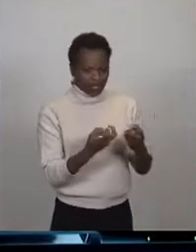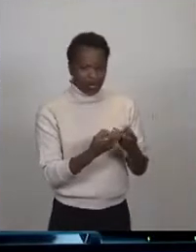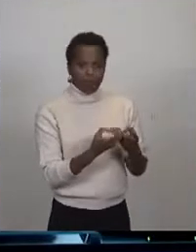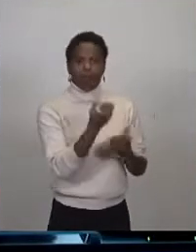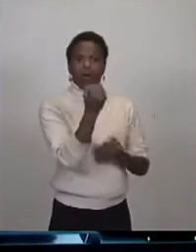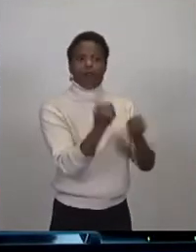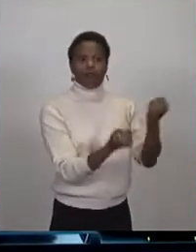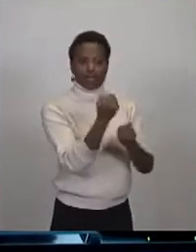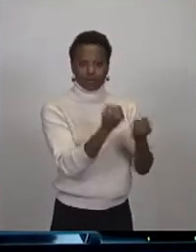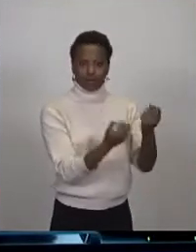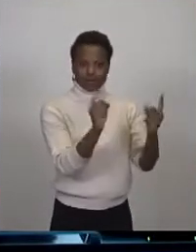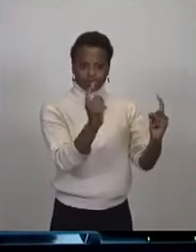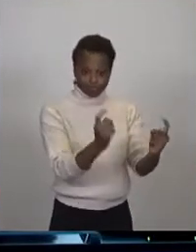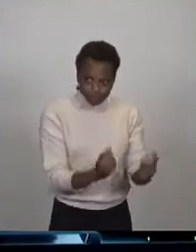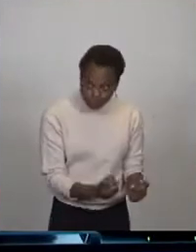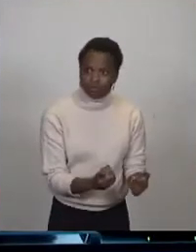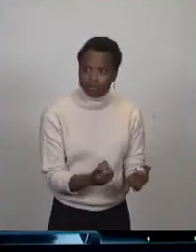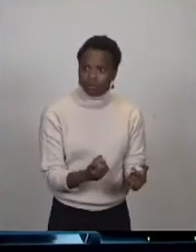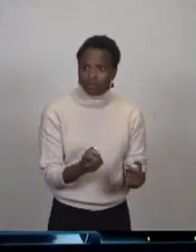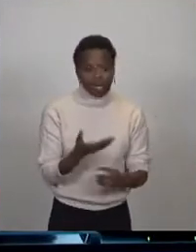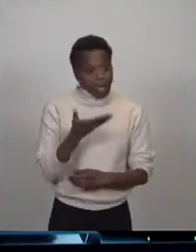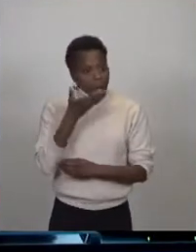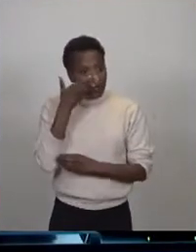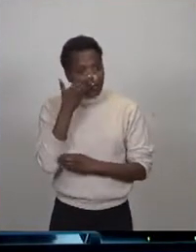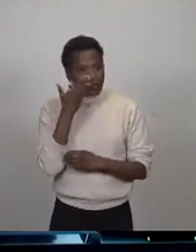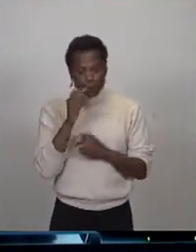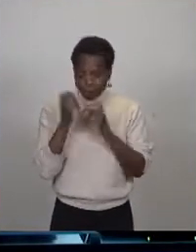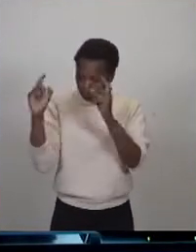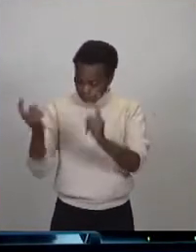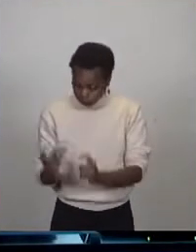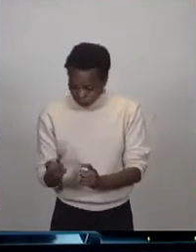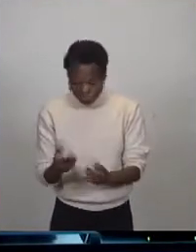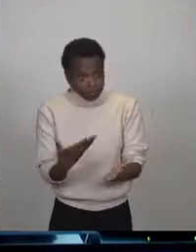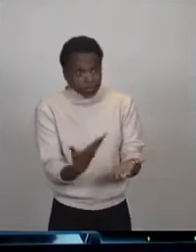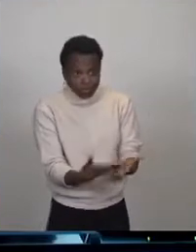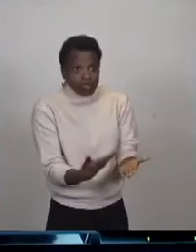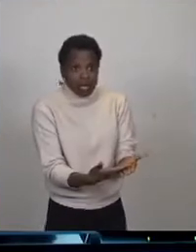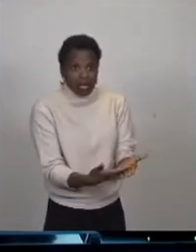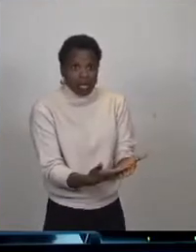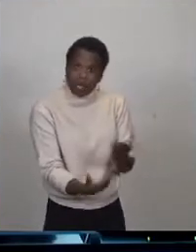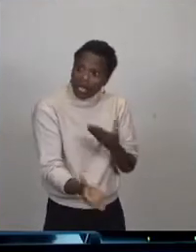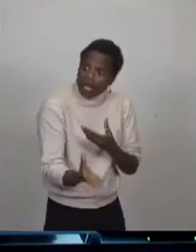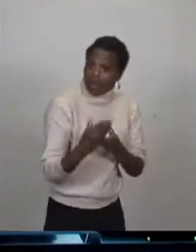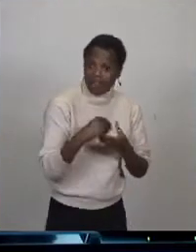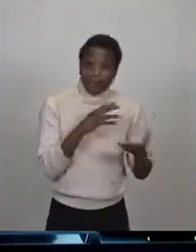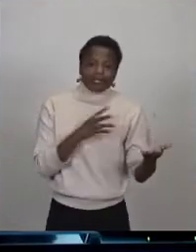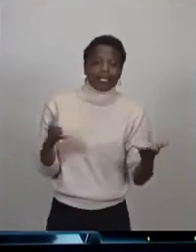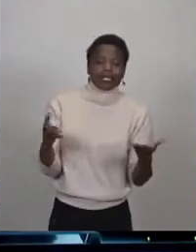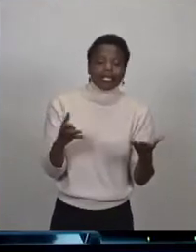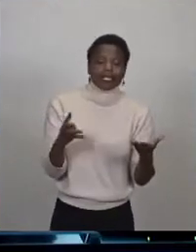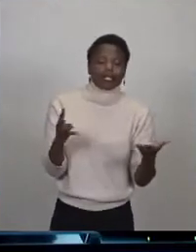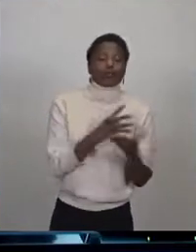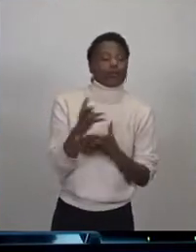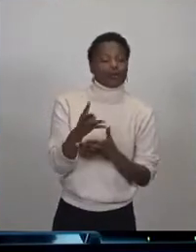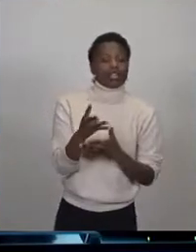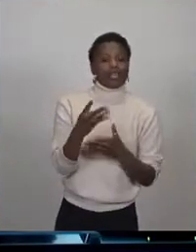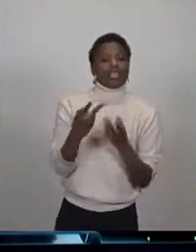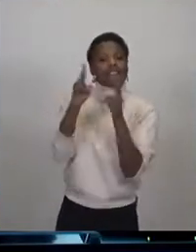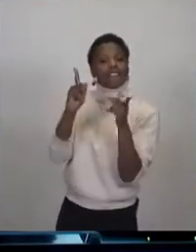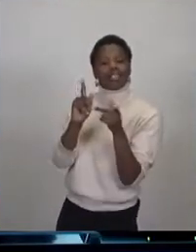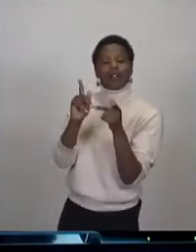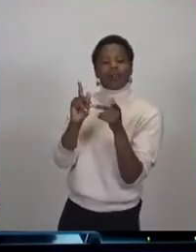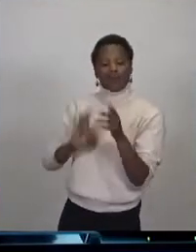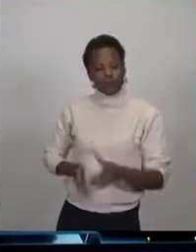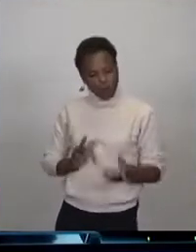réduction de la pollution qui s'en est suivie, elle a été au fond, au cœur du projet de rénovation de Bordeaux ces 20 dernières années. Il suffit d